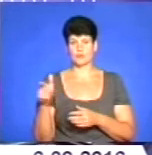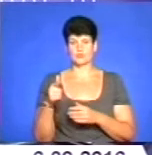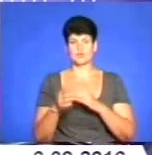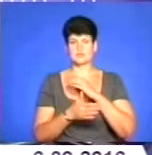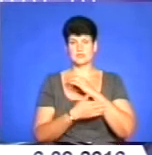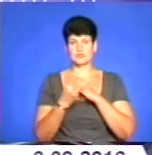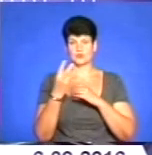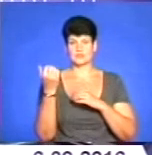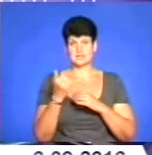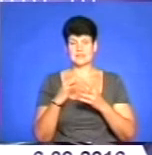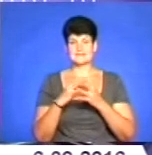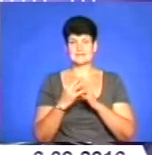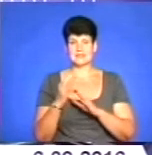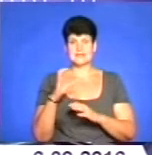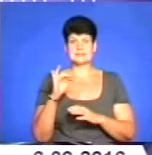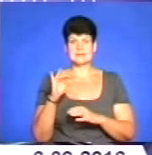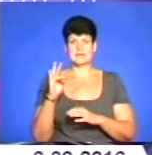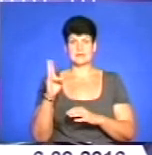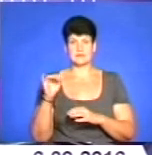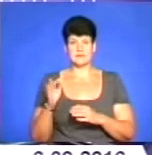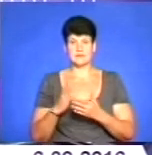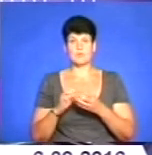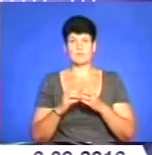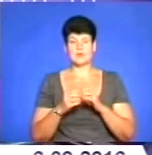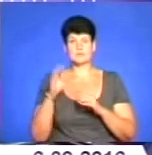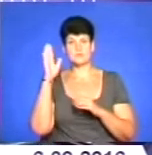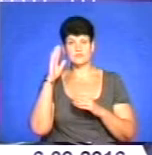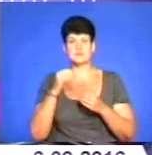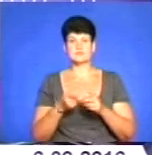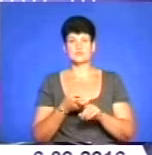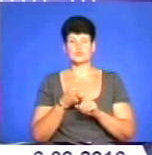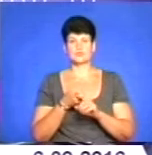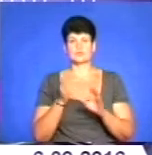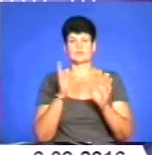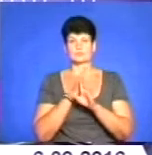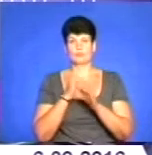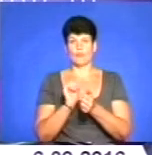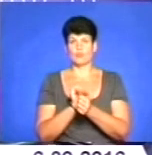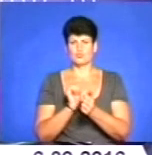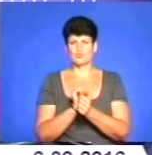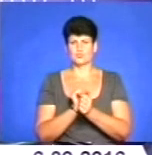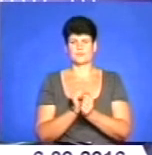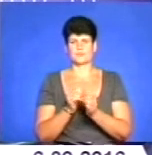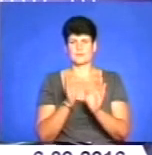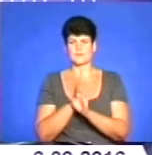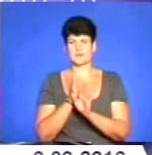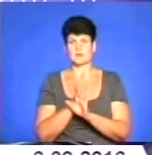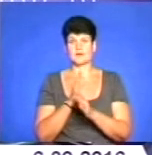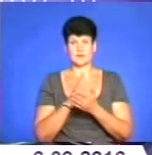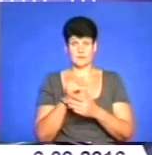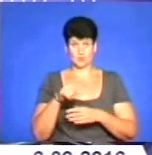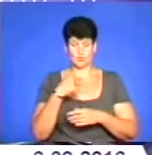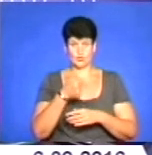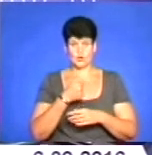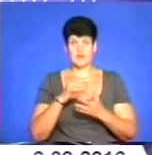тижні в селі Сеньків є проблема з водою. В зв'язку з тематичними умовами та посухою, яка прогресує в цьому році,